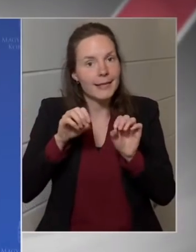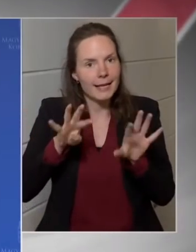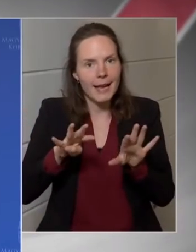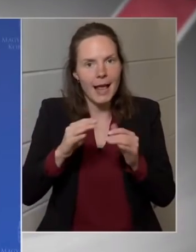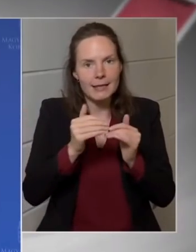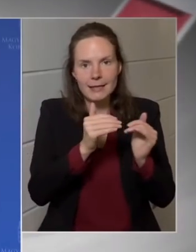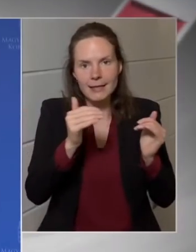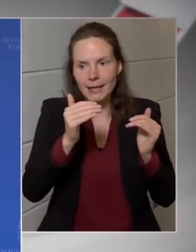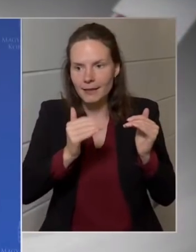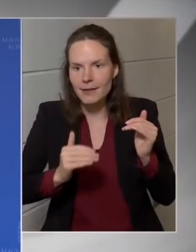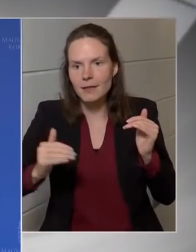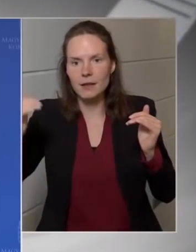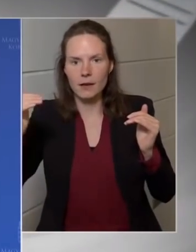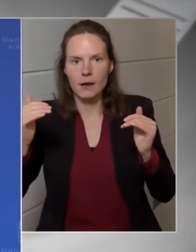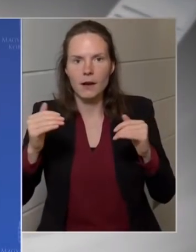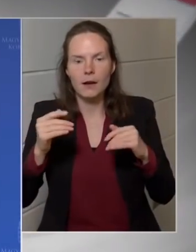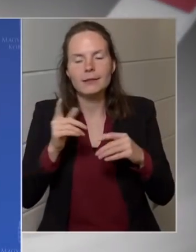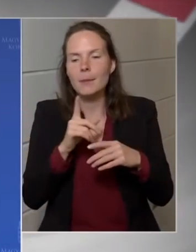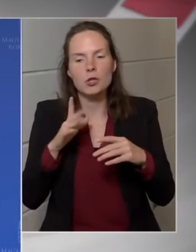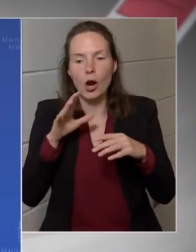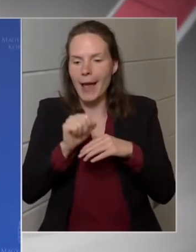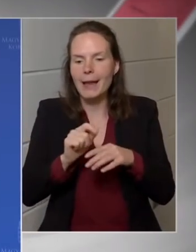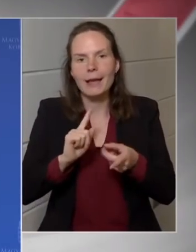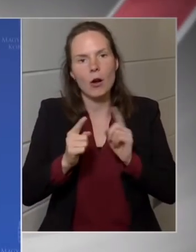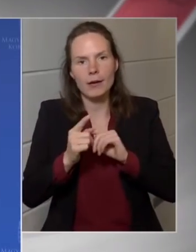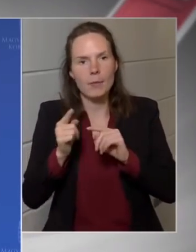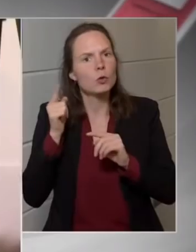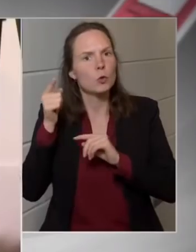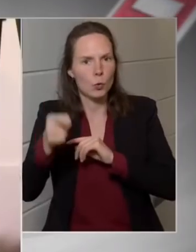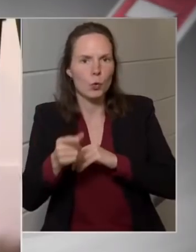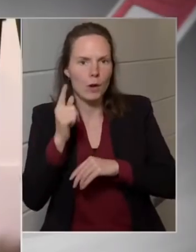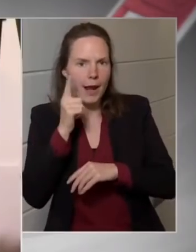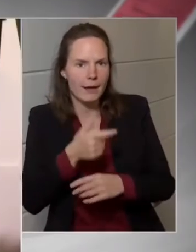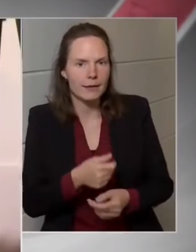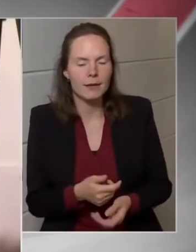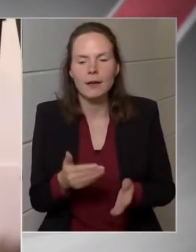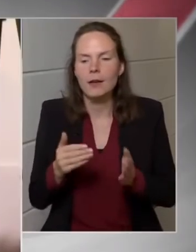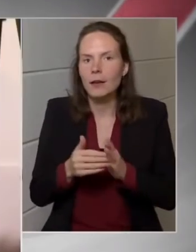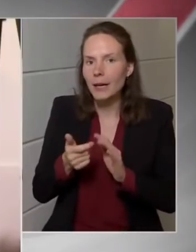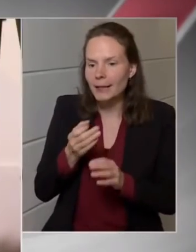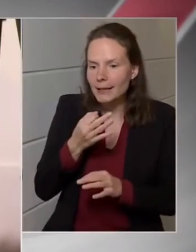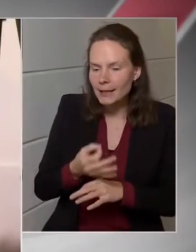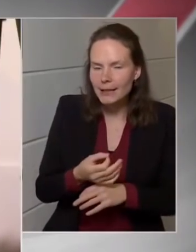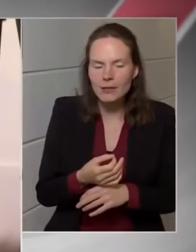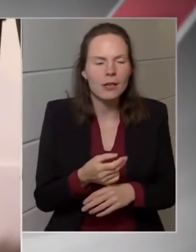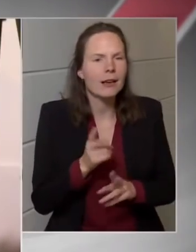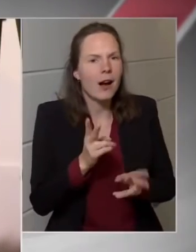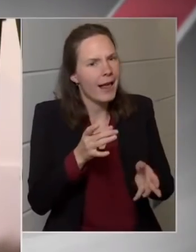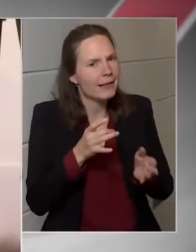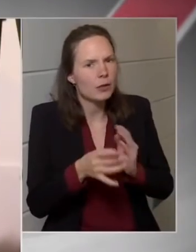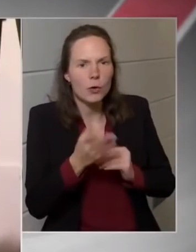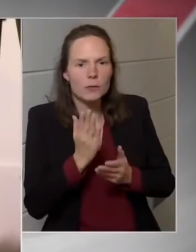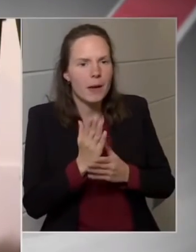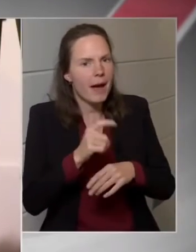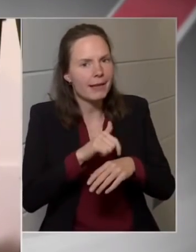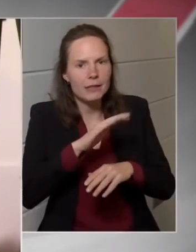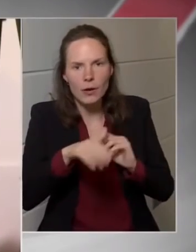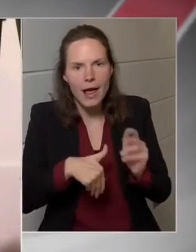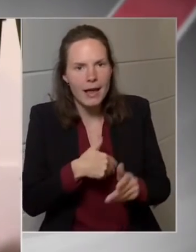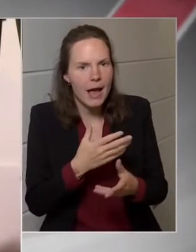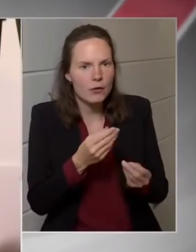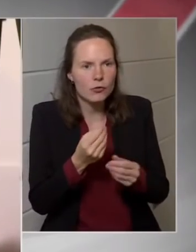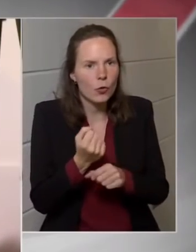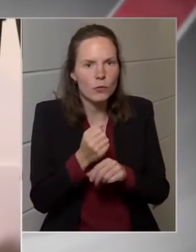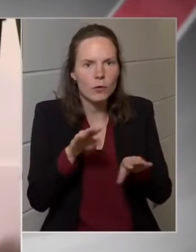csak visszatér, hanem ezt jelentősen is meg fogja haladni. Még egy kérdés, hagyd mástól, bocsánat. Nagyon gyorsat, lehet, mert már túlfutottuk az időt, és még mindig vannak